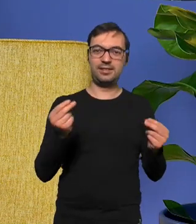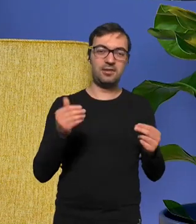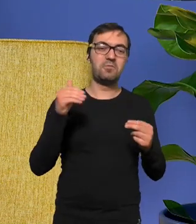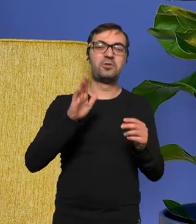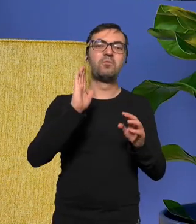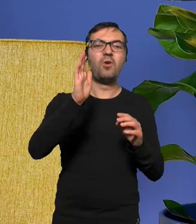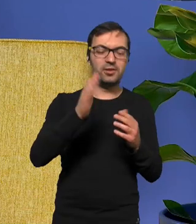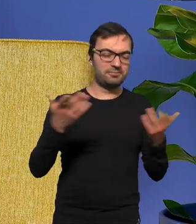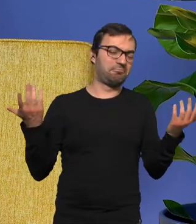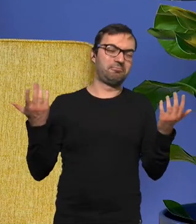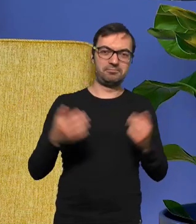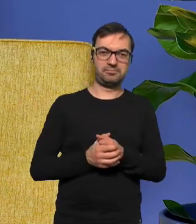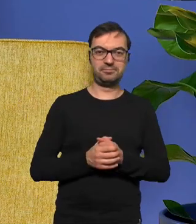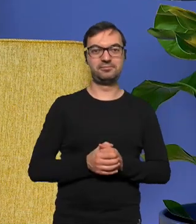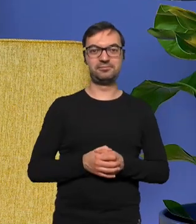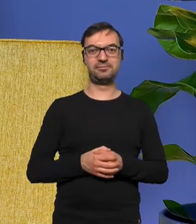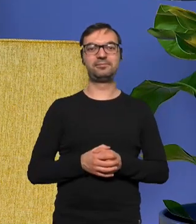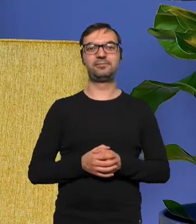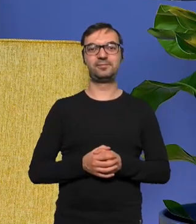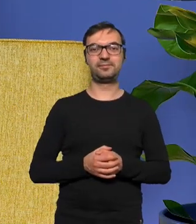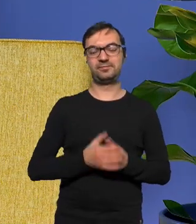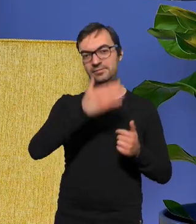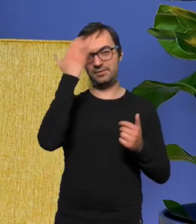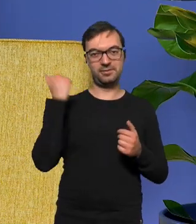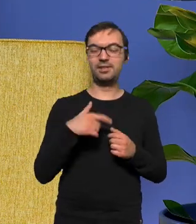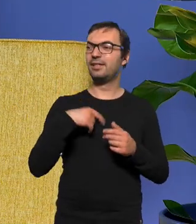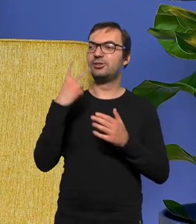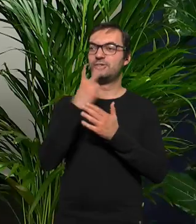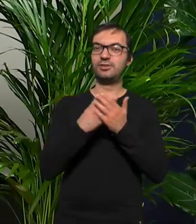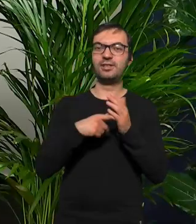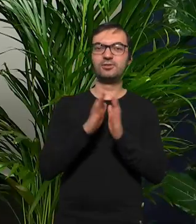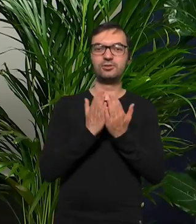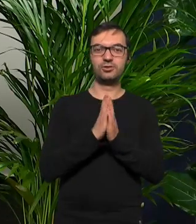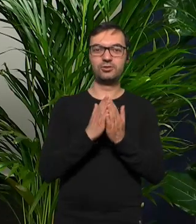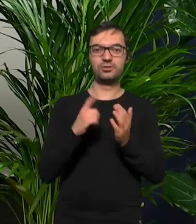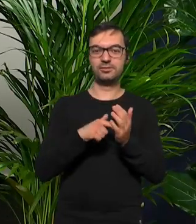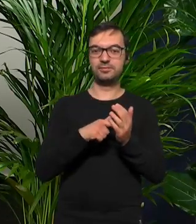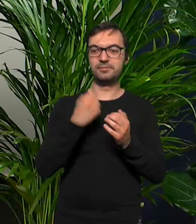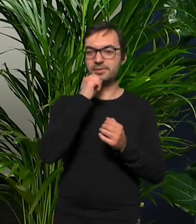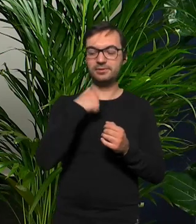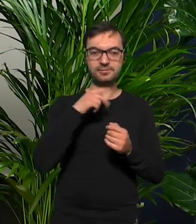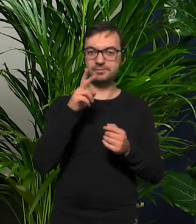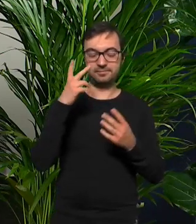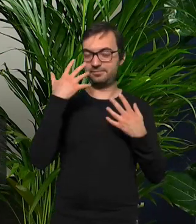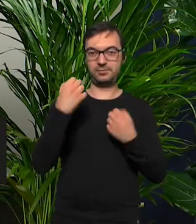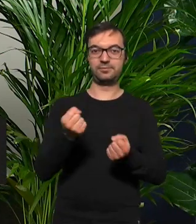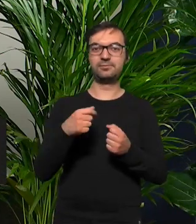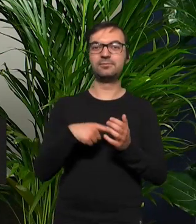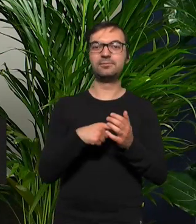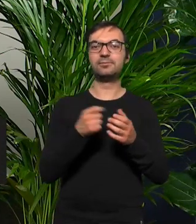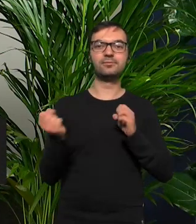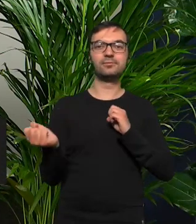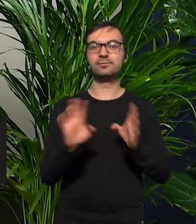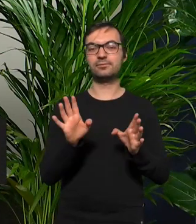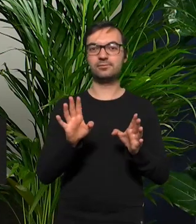może za chwilę no... nie wiem czytałam w takiej książce która strasznie mi jakoś weszła do głowy że jeden z takich